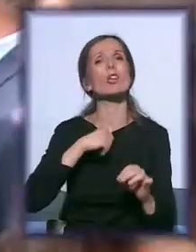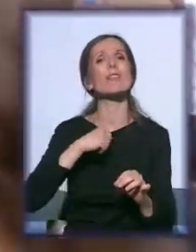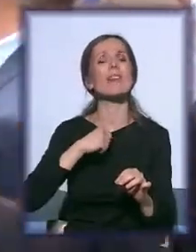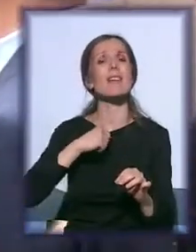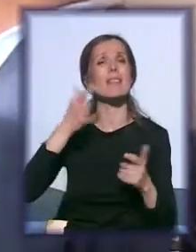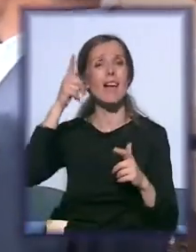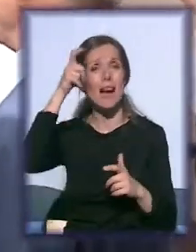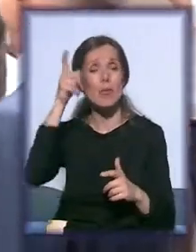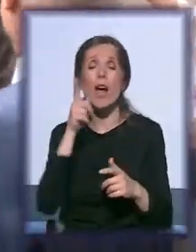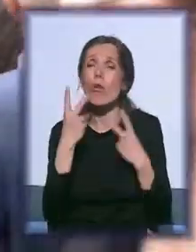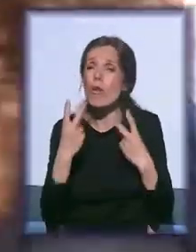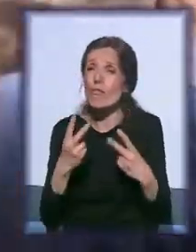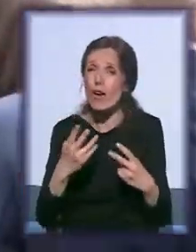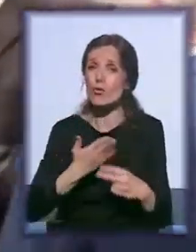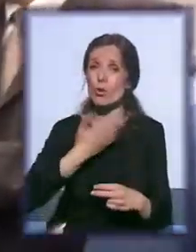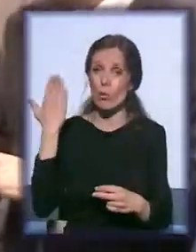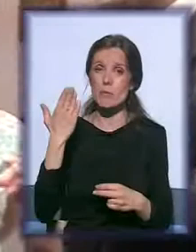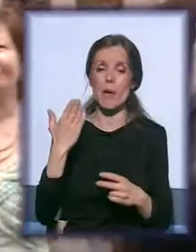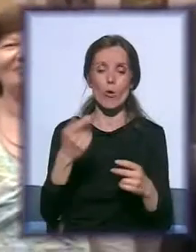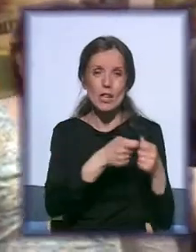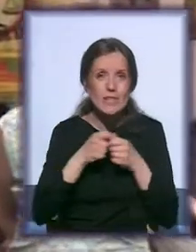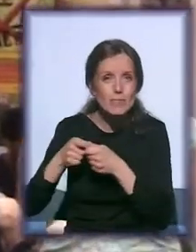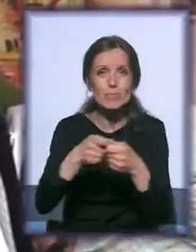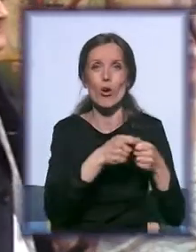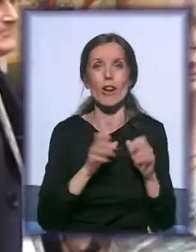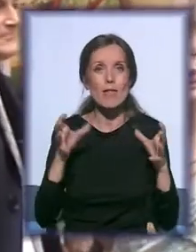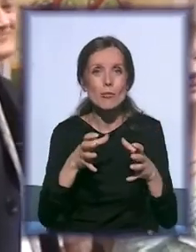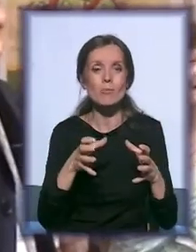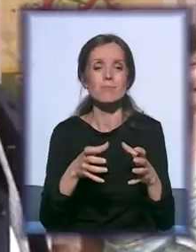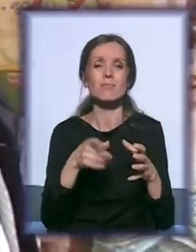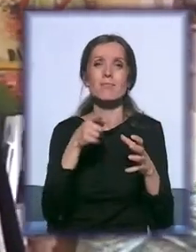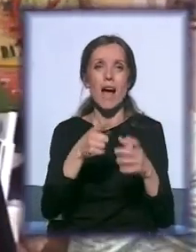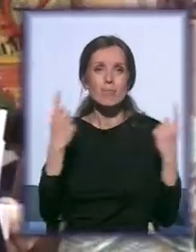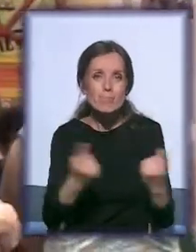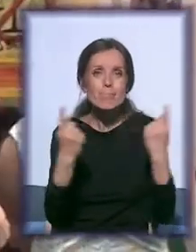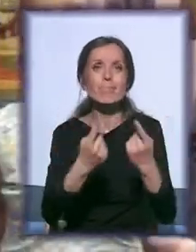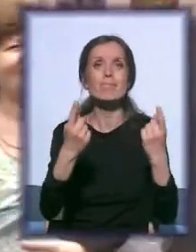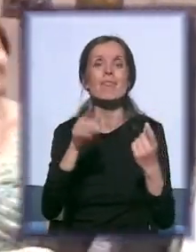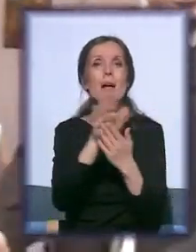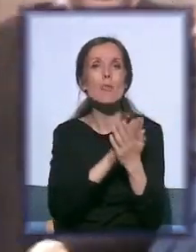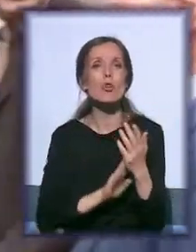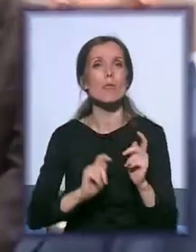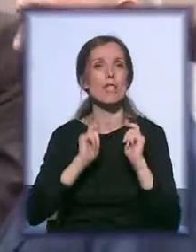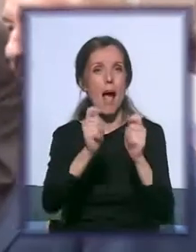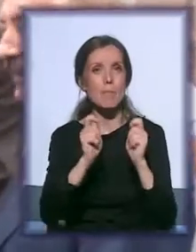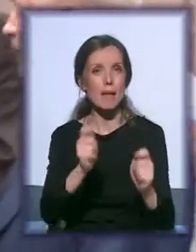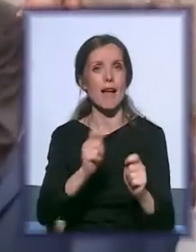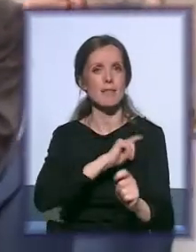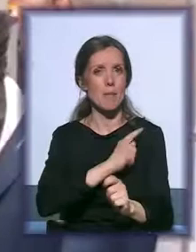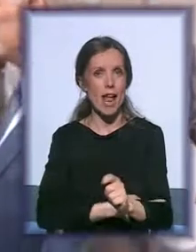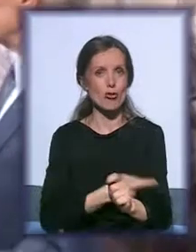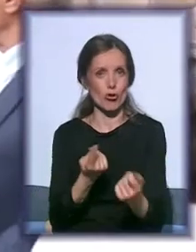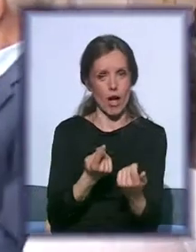uspemo da se organizujemo, da pokrenemo sve organizacije jedinice, da krenemo sa aplikacijama, jačim, da